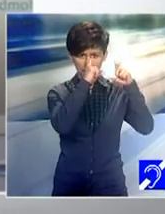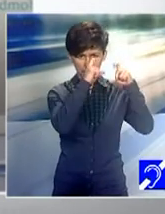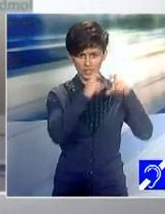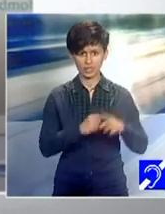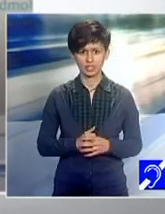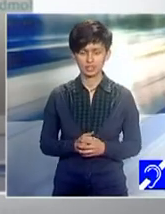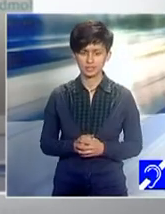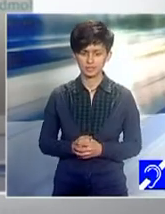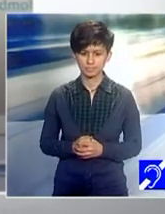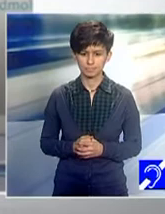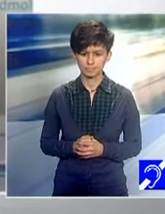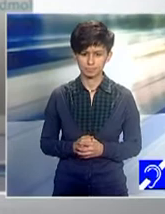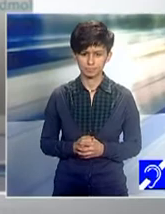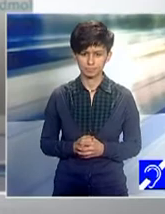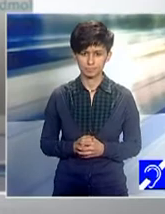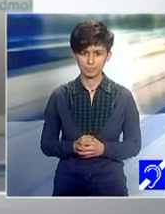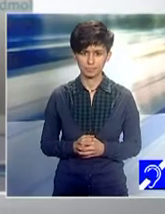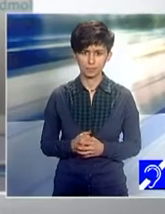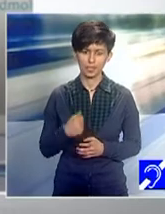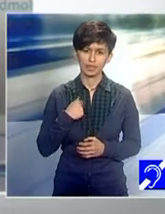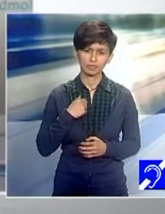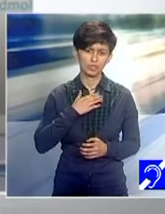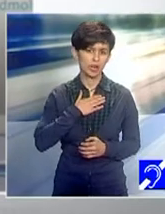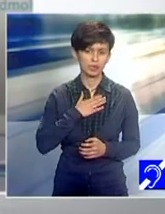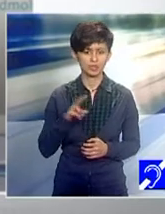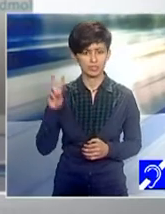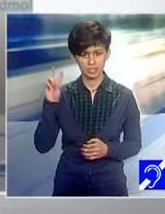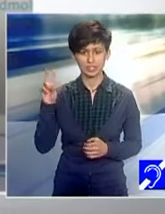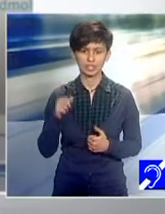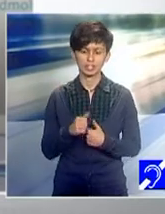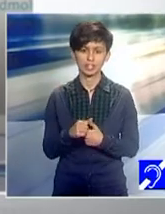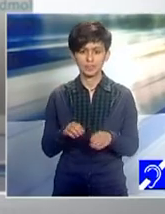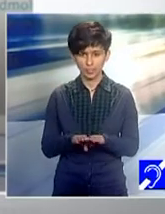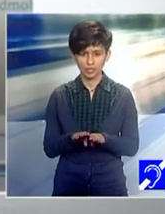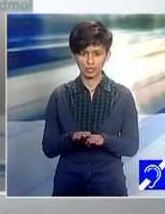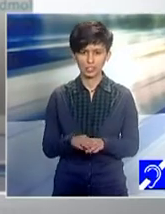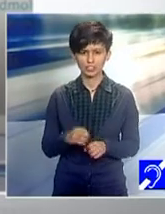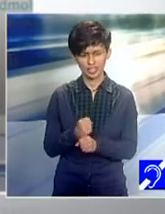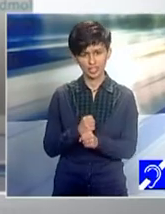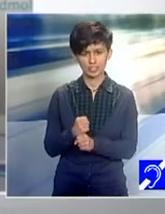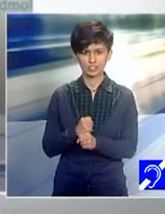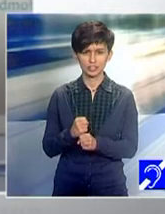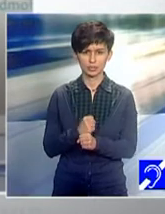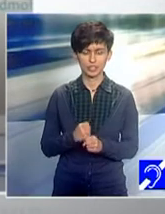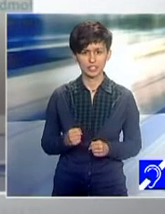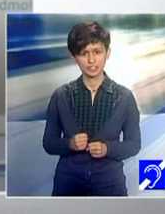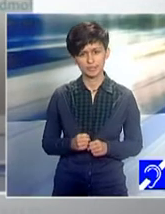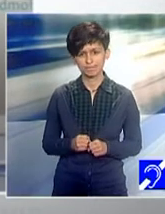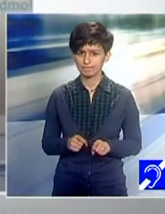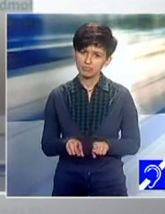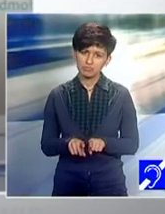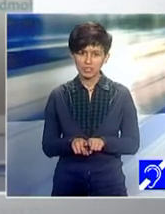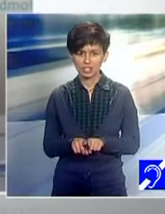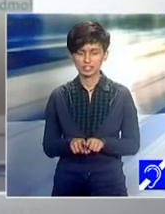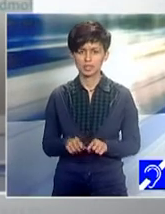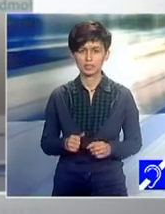am avut, într-adevăr am avut doi colegi care studiază ceva asemănător,